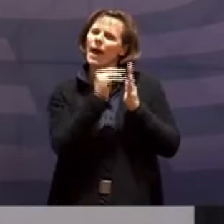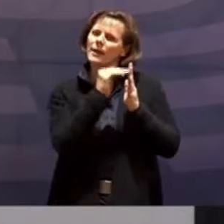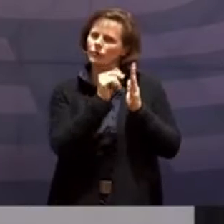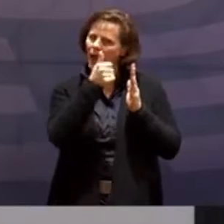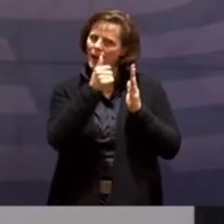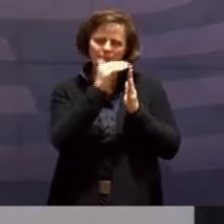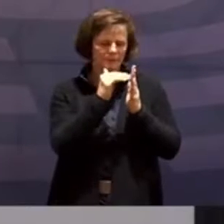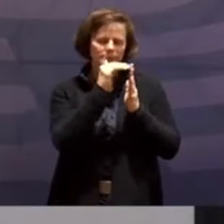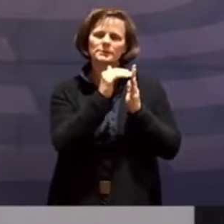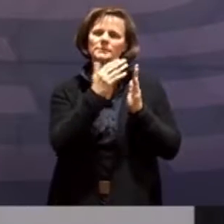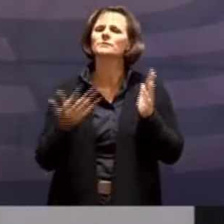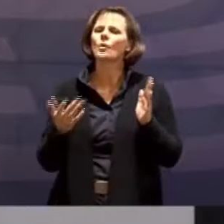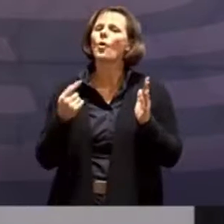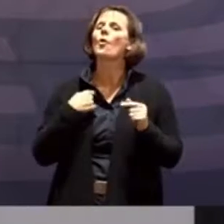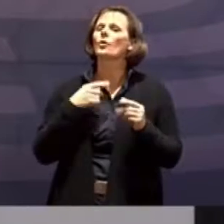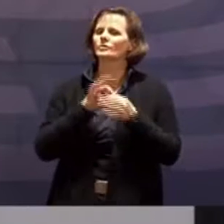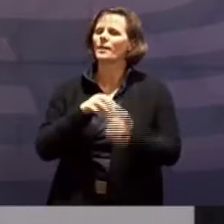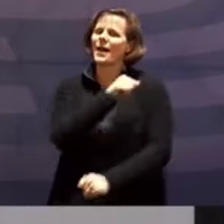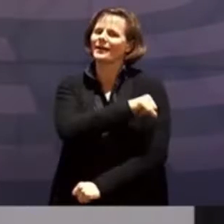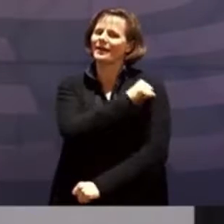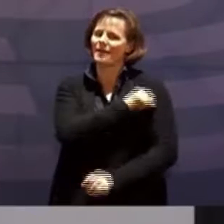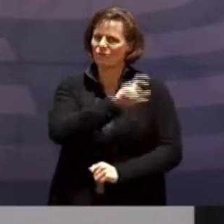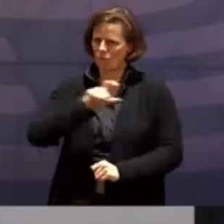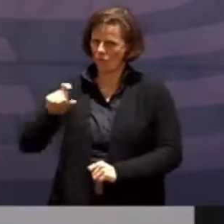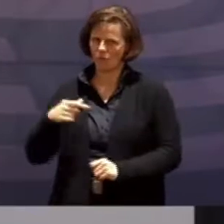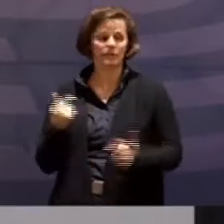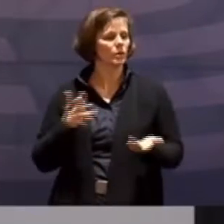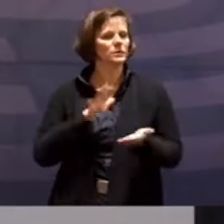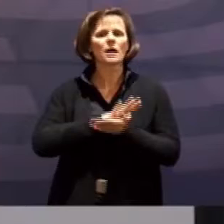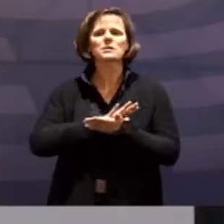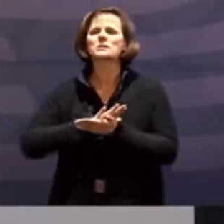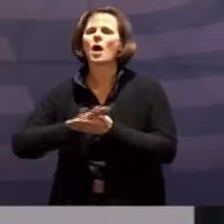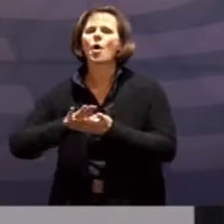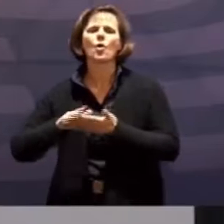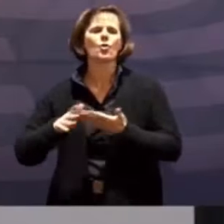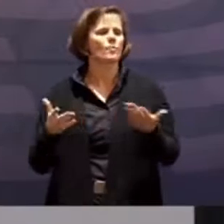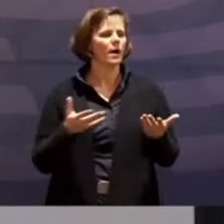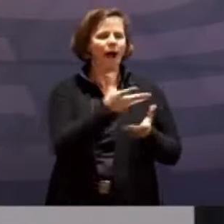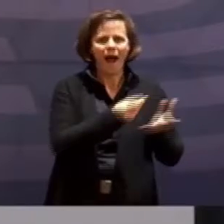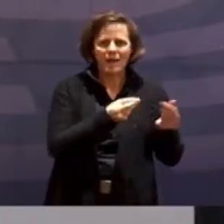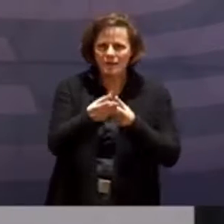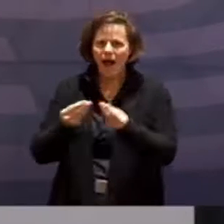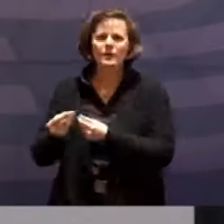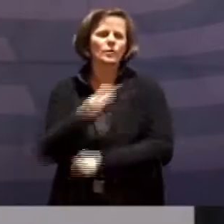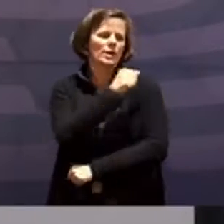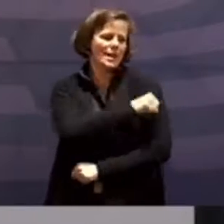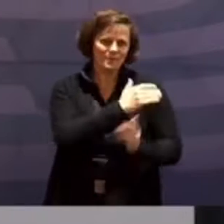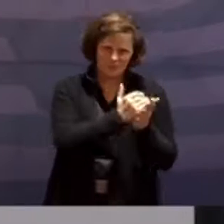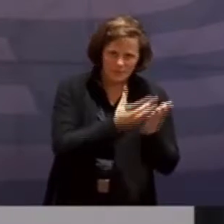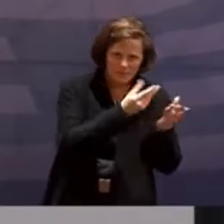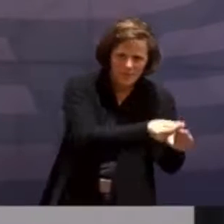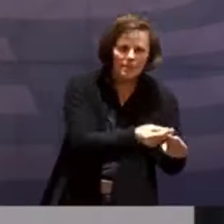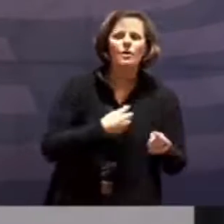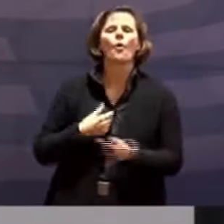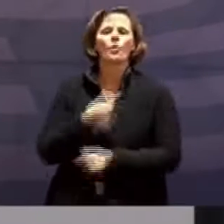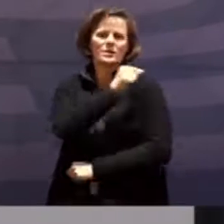Rückmeldungen über reibungslose Abläufe bei der Terminvergabe und bei den Impfungen. Das Einzige, was uns derzeit zurückhält, sind noch überschaubare